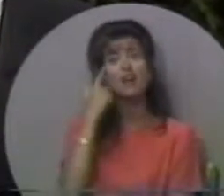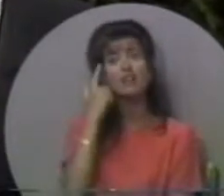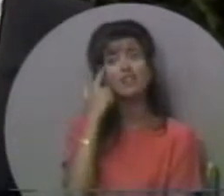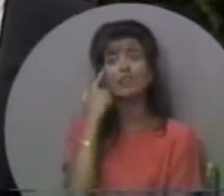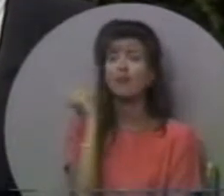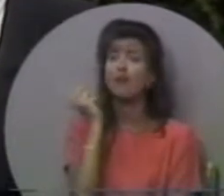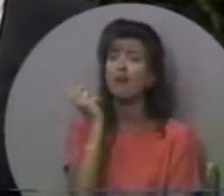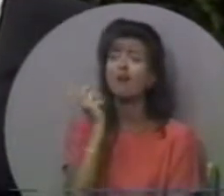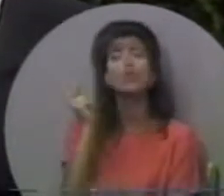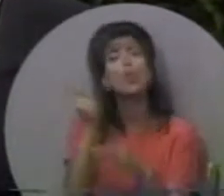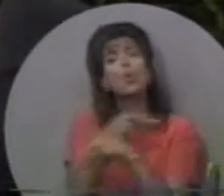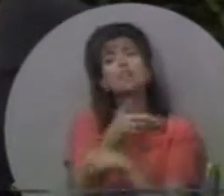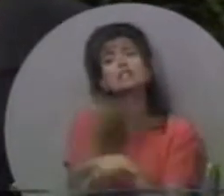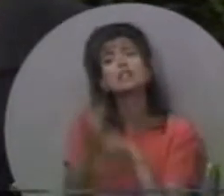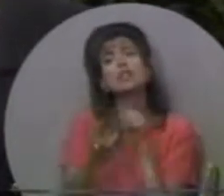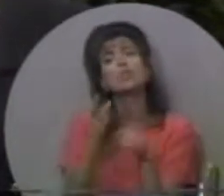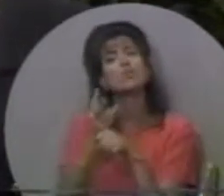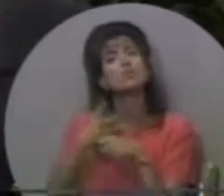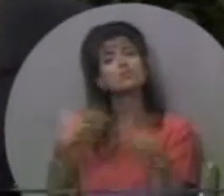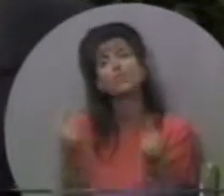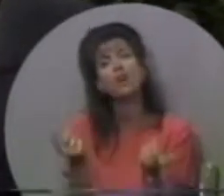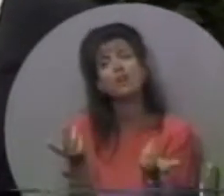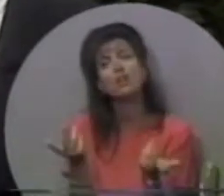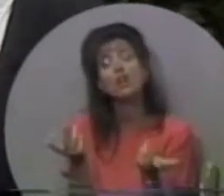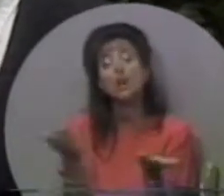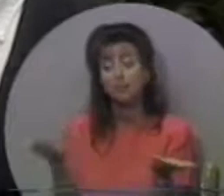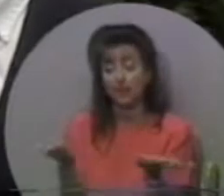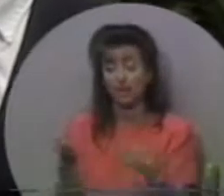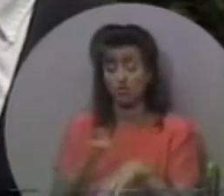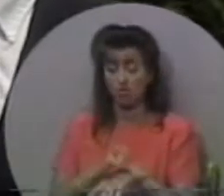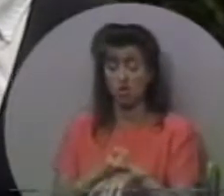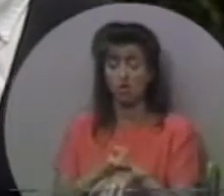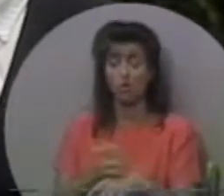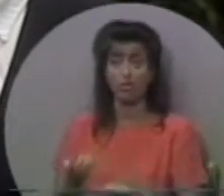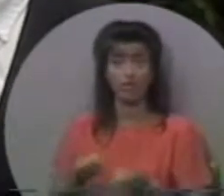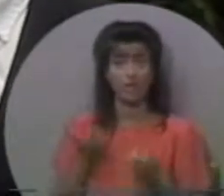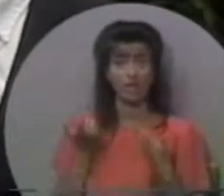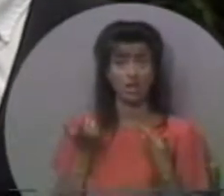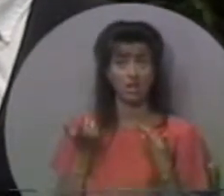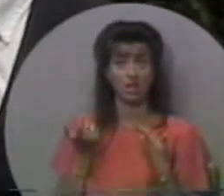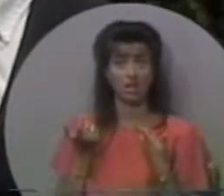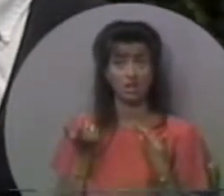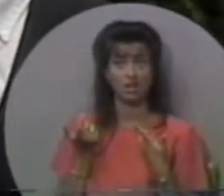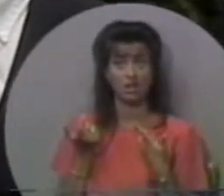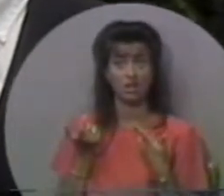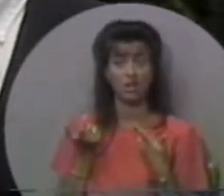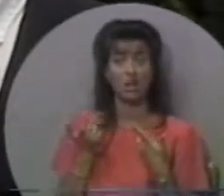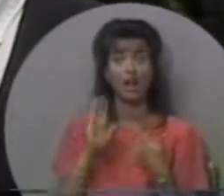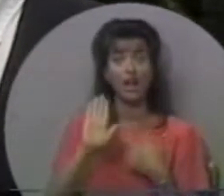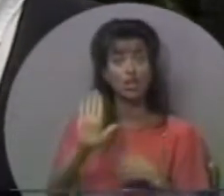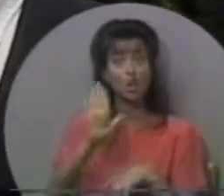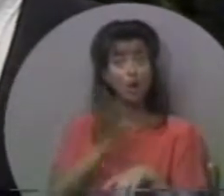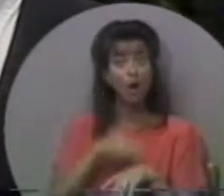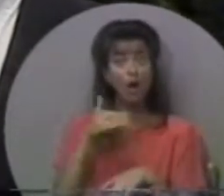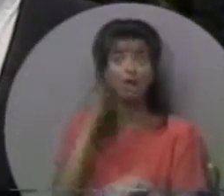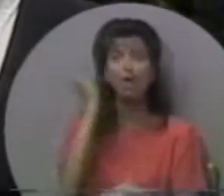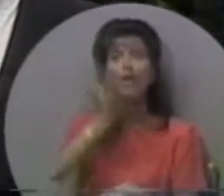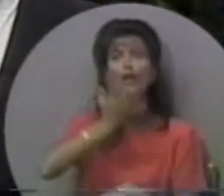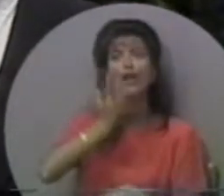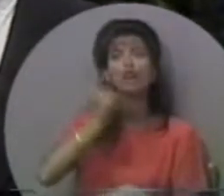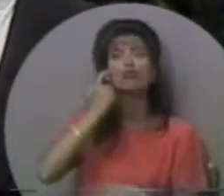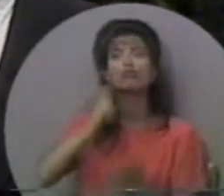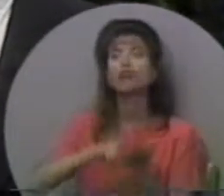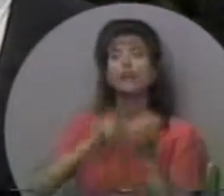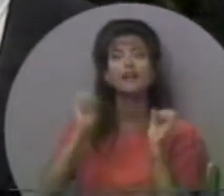найсумніша річ в світі – це жити на землі і не